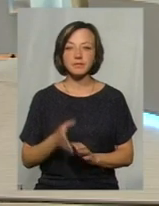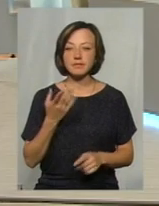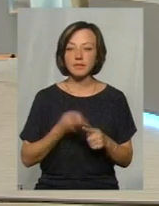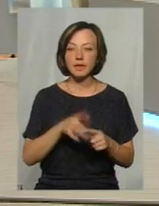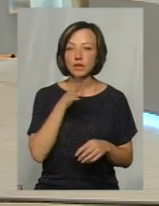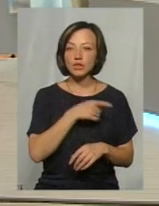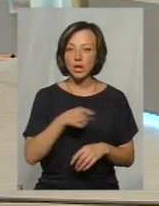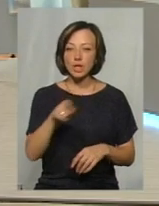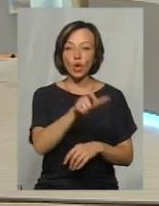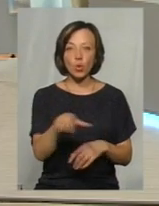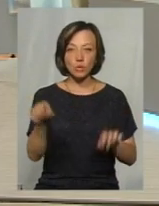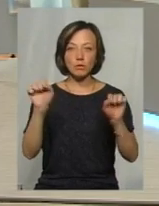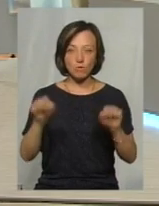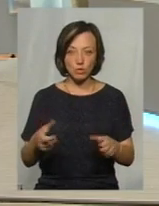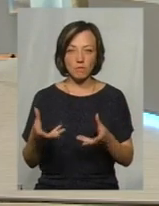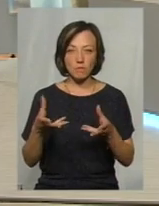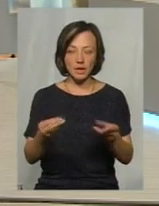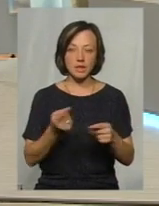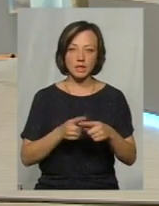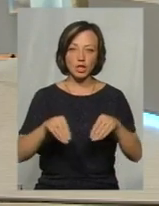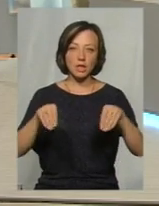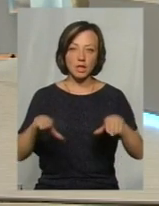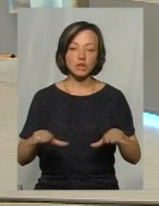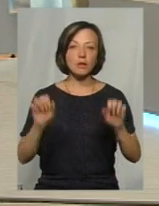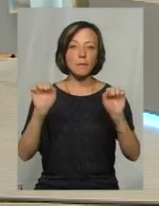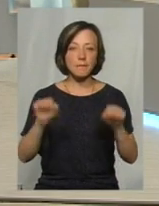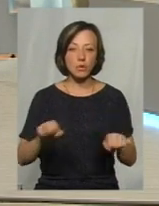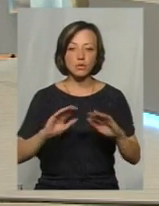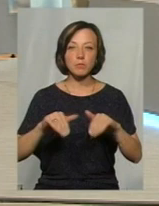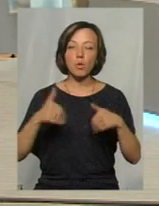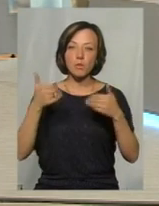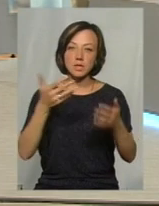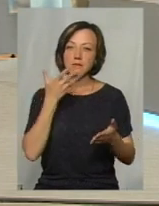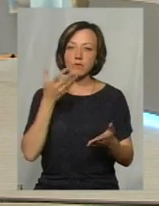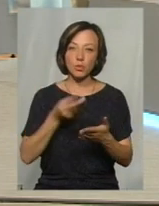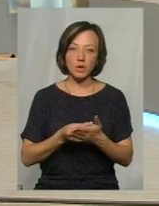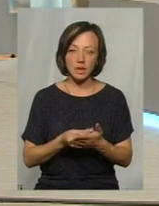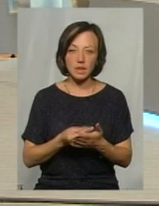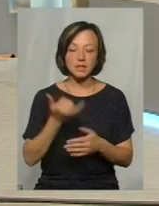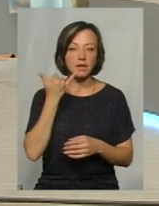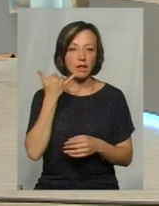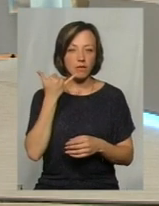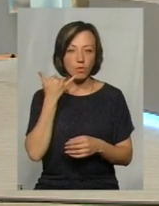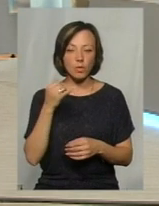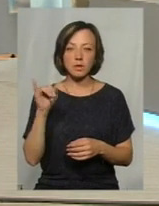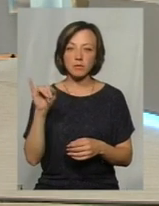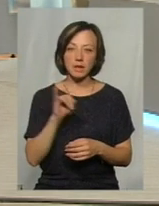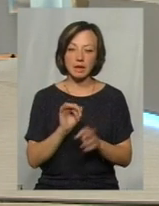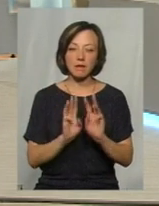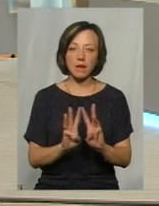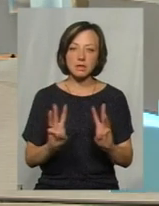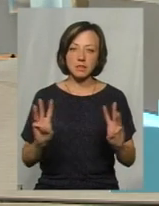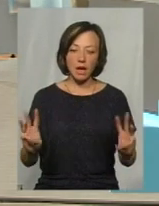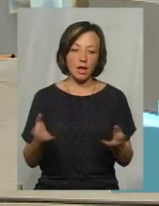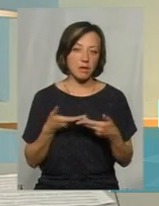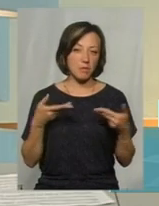громадськість має можливість якось впливати на ці рішення? Звичайно, можуть надавати свої пропозиції за телефонами, на сайті